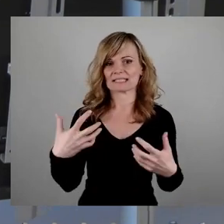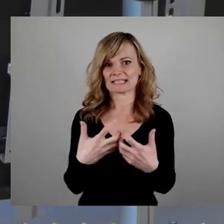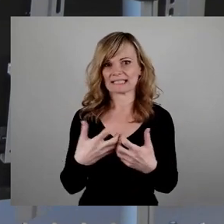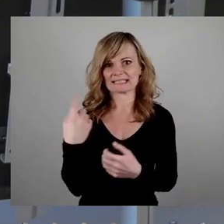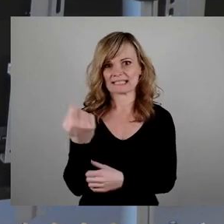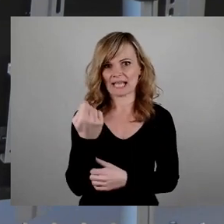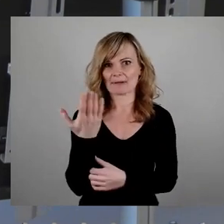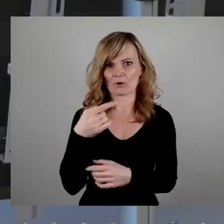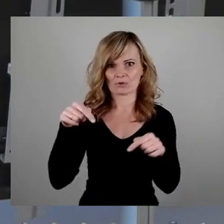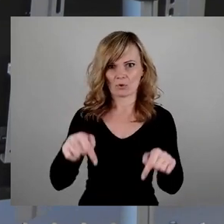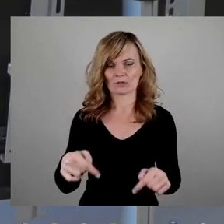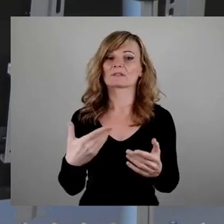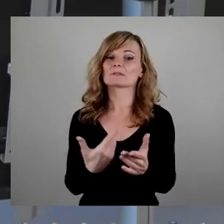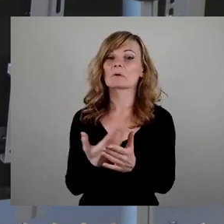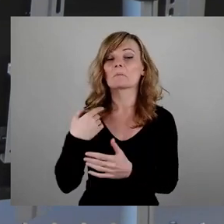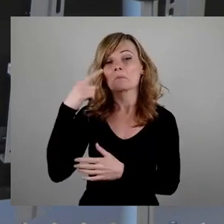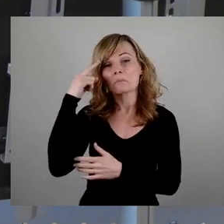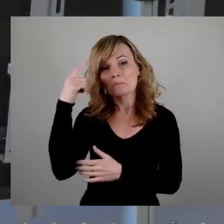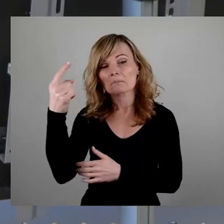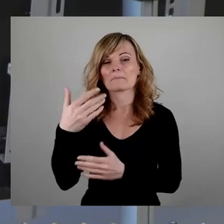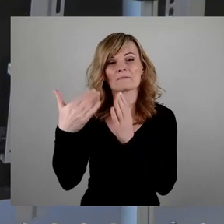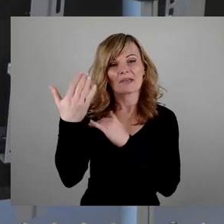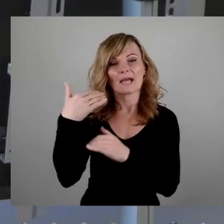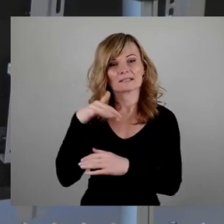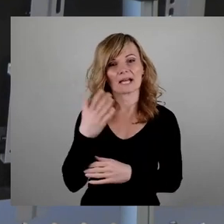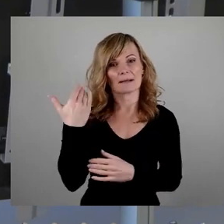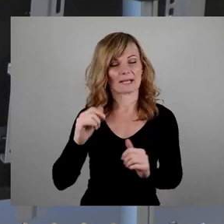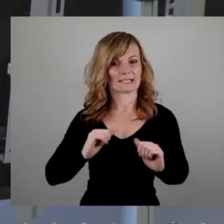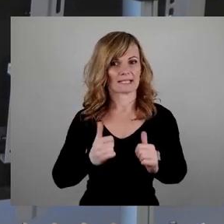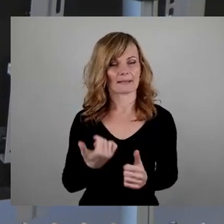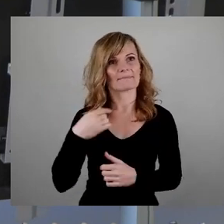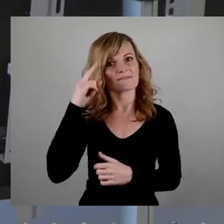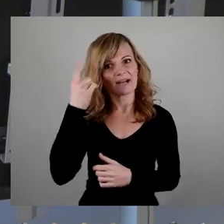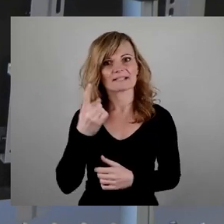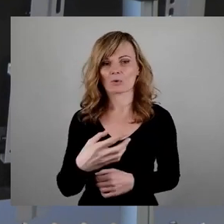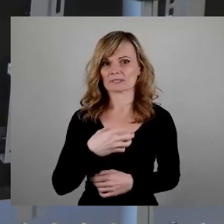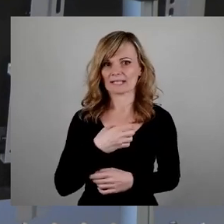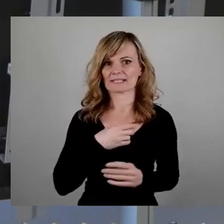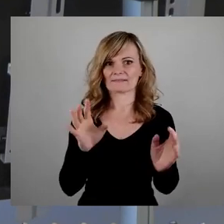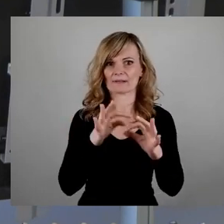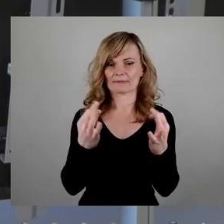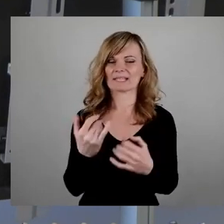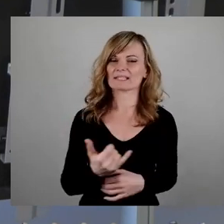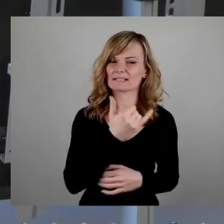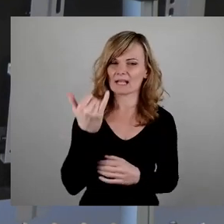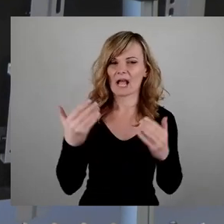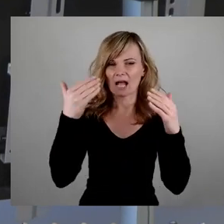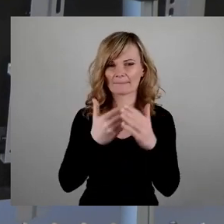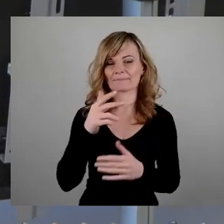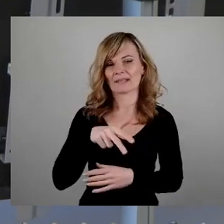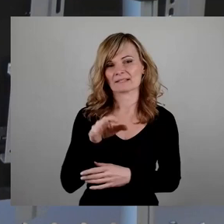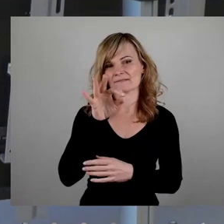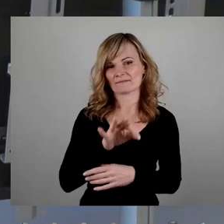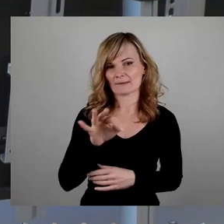in seiner Familienbiografie Erinnerungen an diese schreckliche Nacht hat und ich weiß von Dresdner Familien, deren jährliche Erinnerungen am Abend des 13. Februar